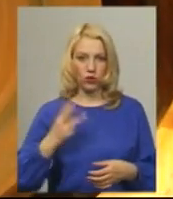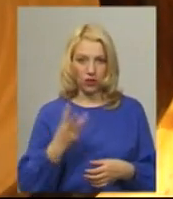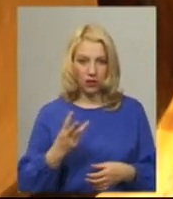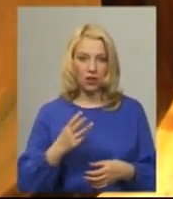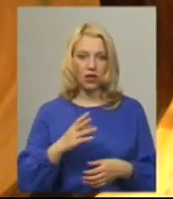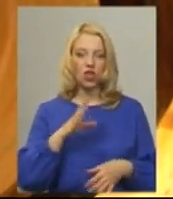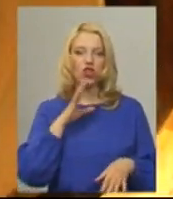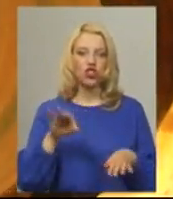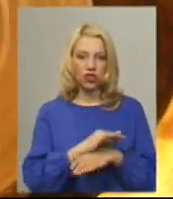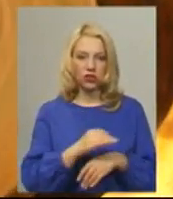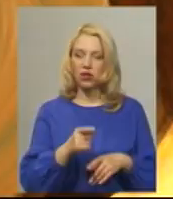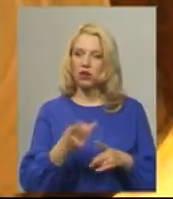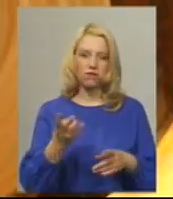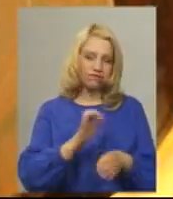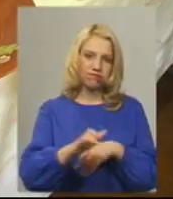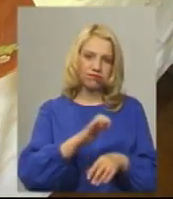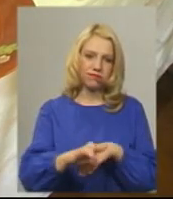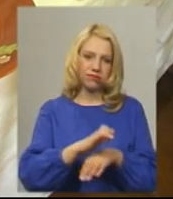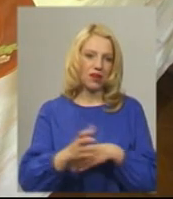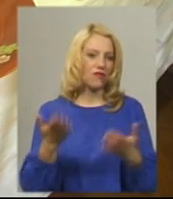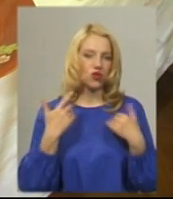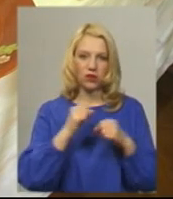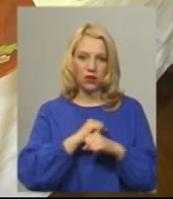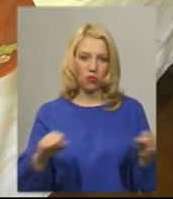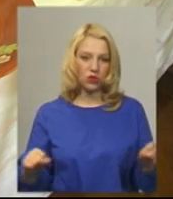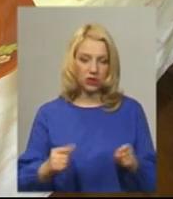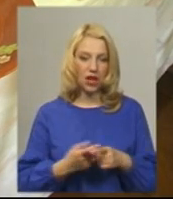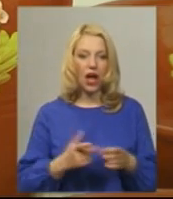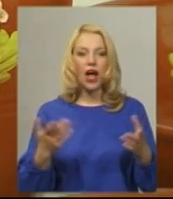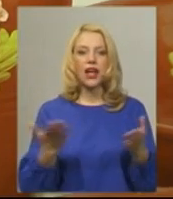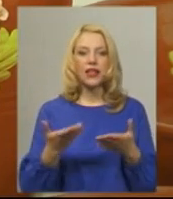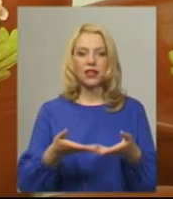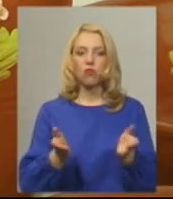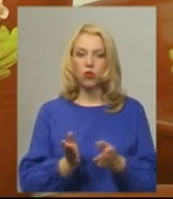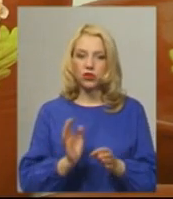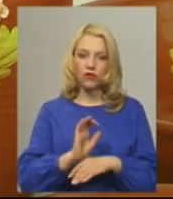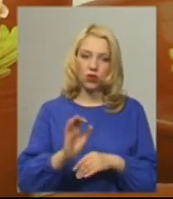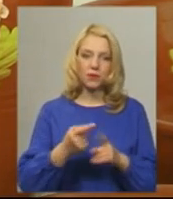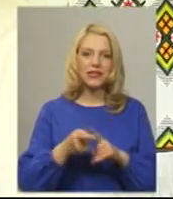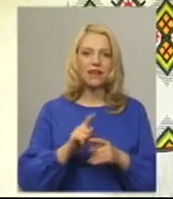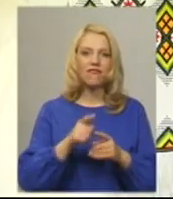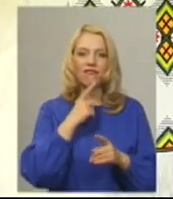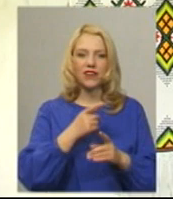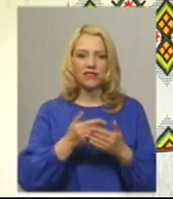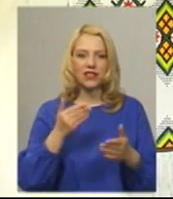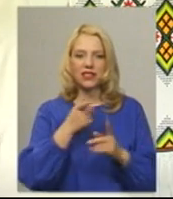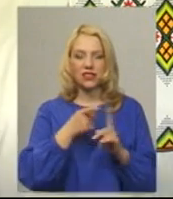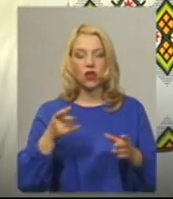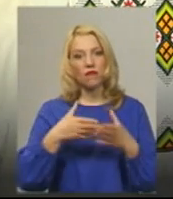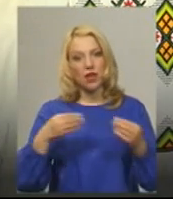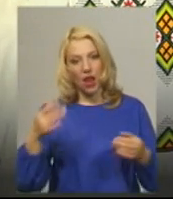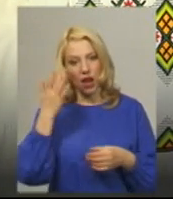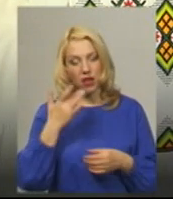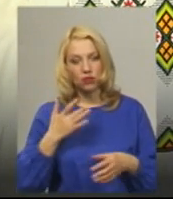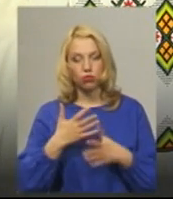велика. На відпочинок нема часу. Який саме посуд виготовляти залежить від сезону, розповідає чоловік. Весна-літо більш